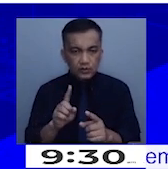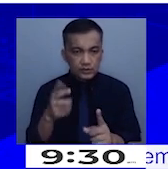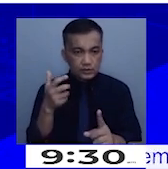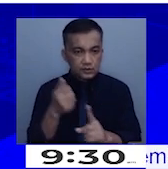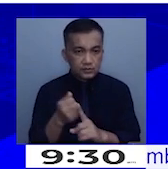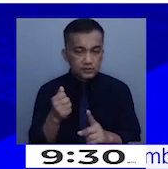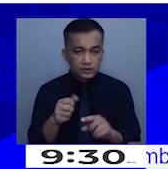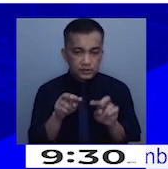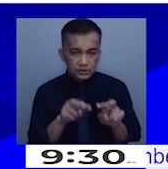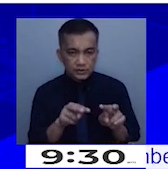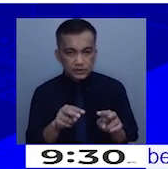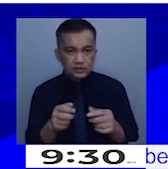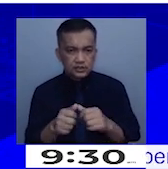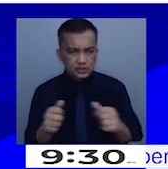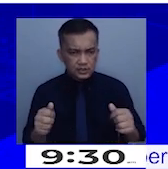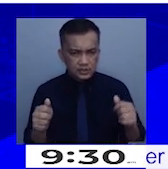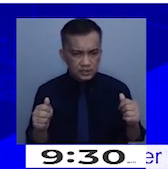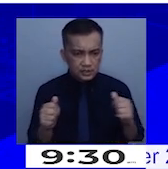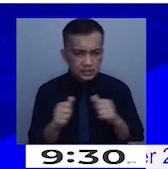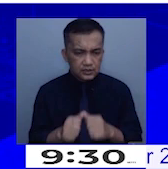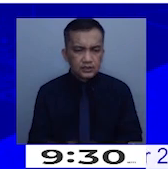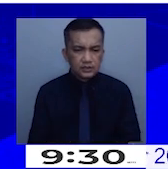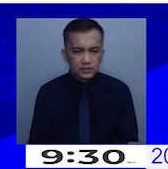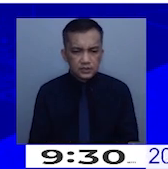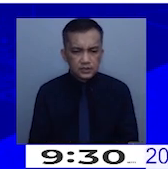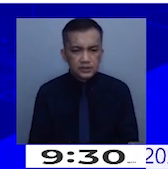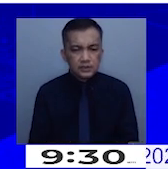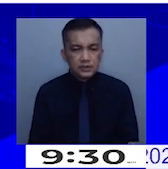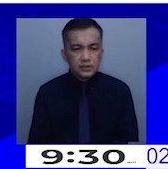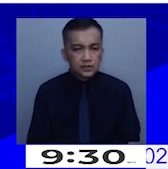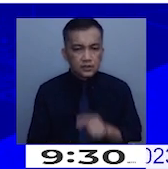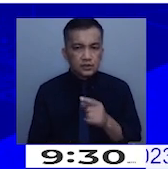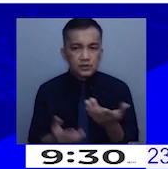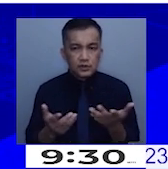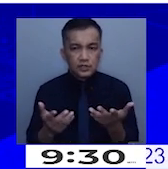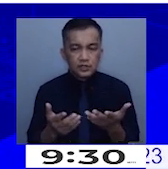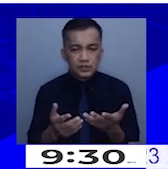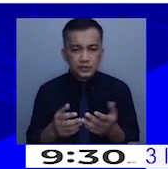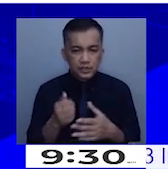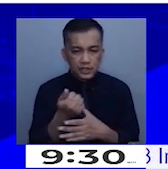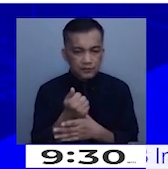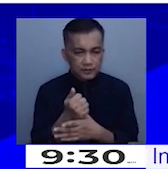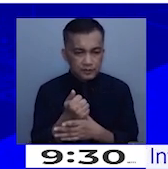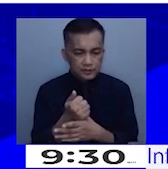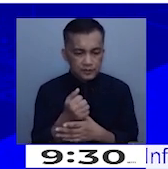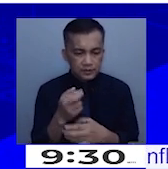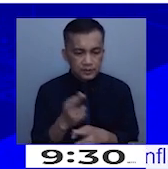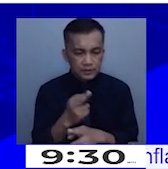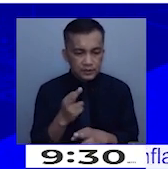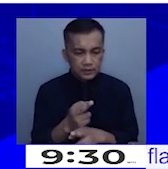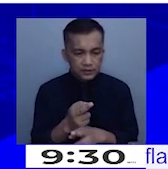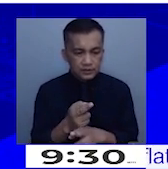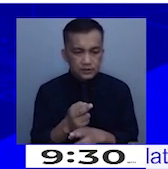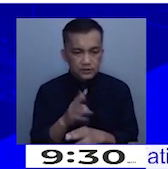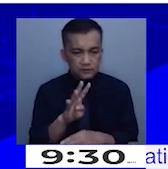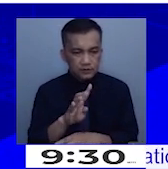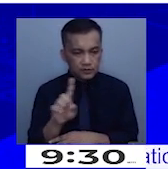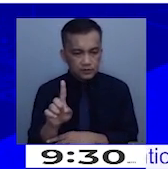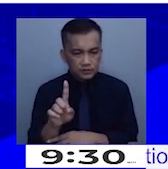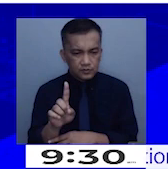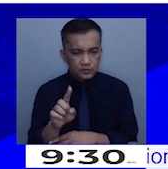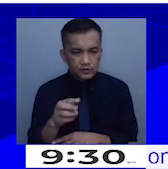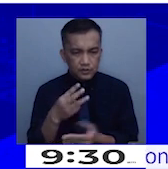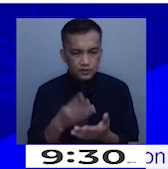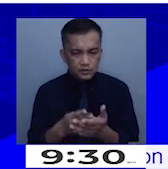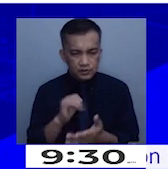seeing is that there are areas wherein the average for regular at 41 and for wheel